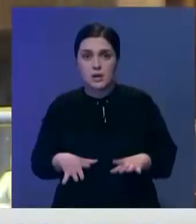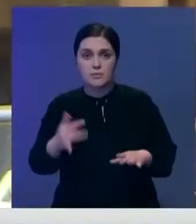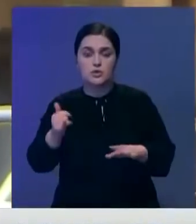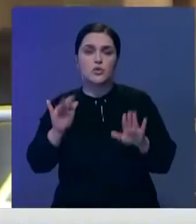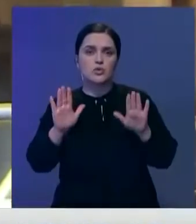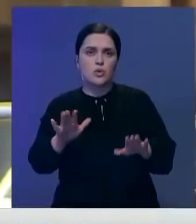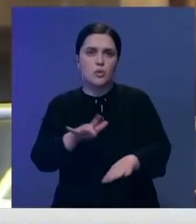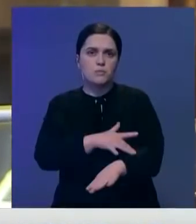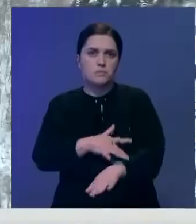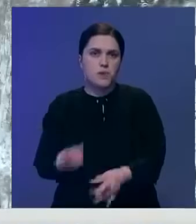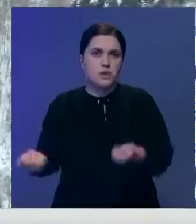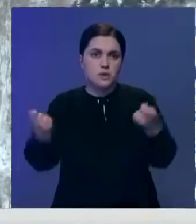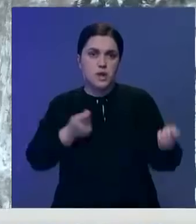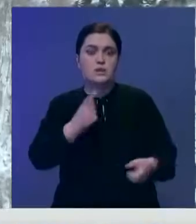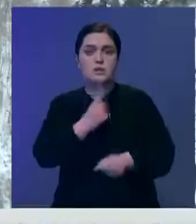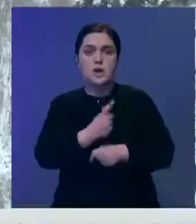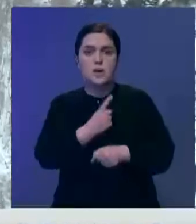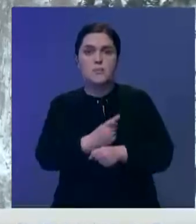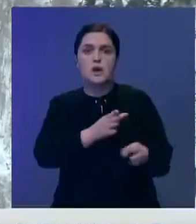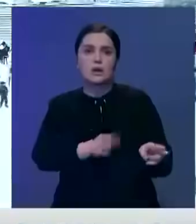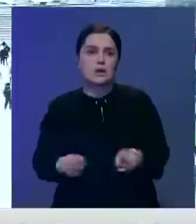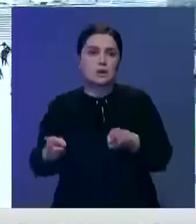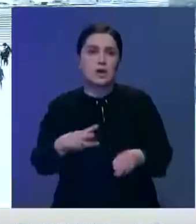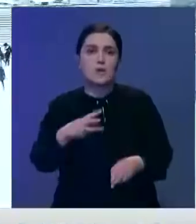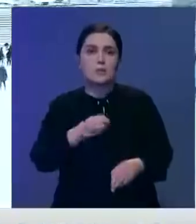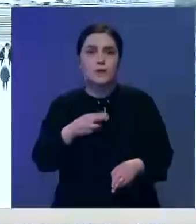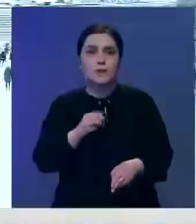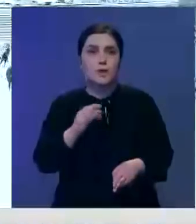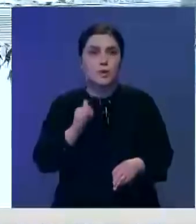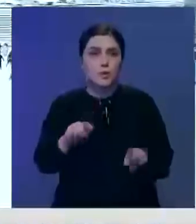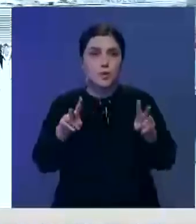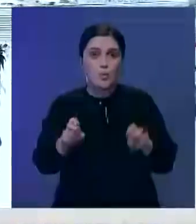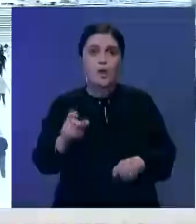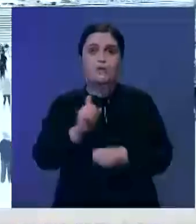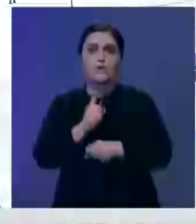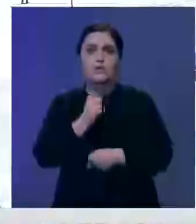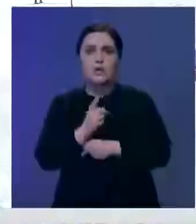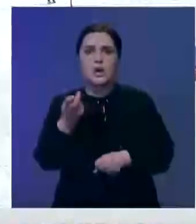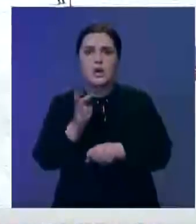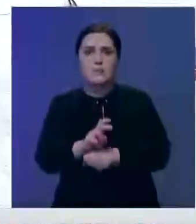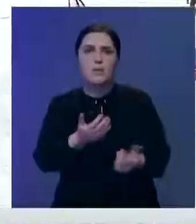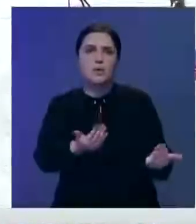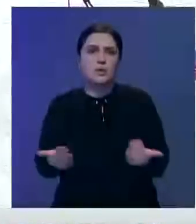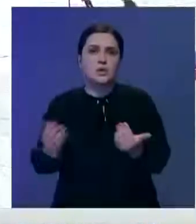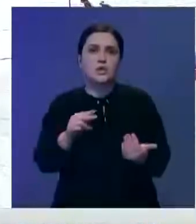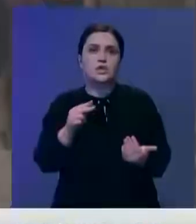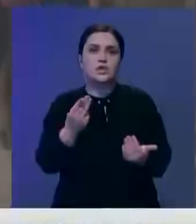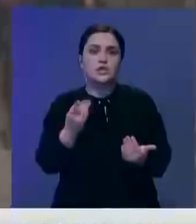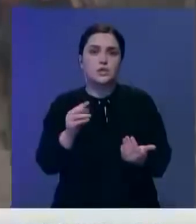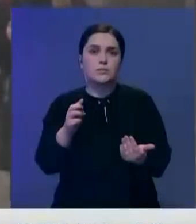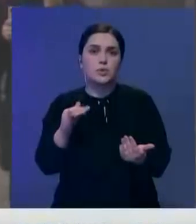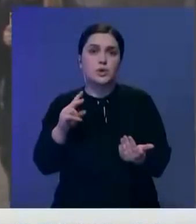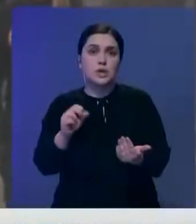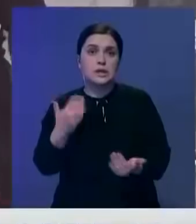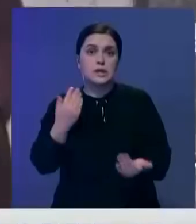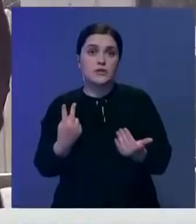рестораны перешли на доставку. Запрещены массовые катания на Мидеу. Не принимает гостей и горнолыжный курорт Шимбулак. Если в течение двух